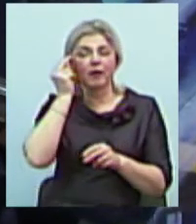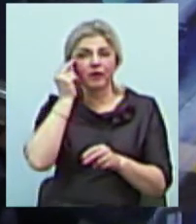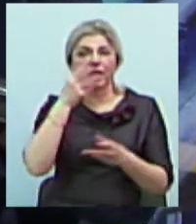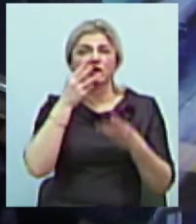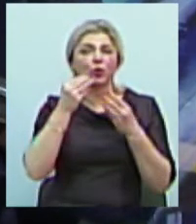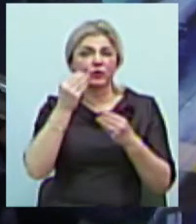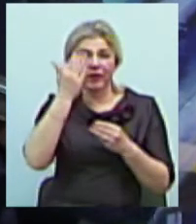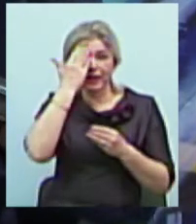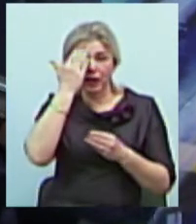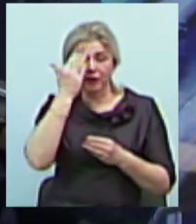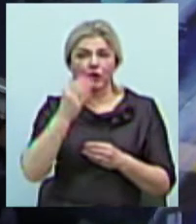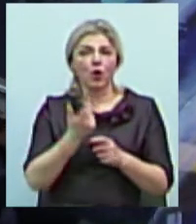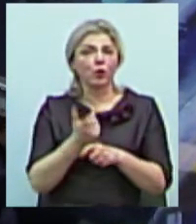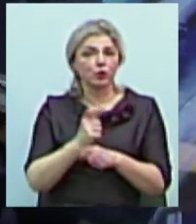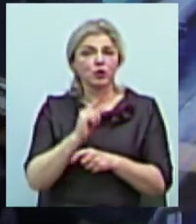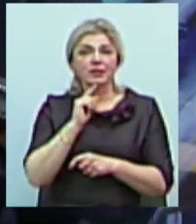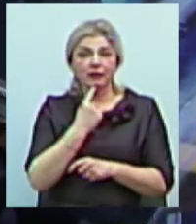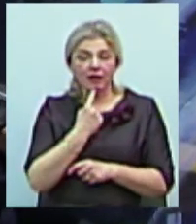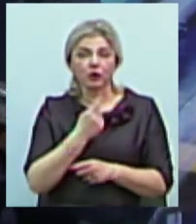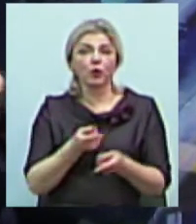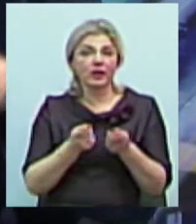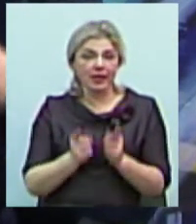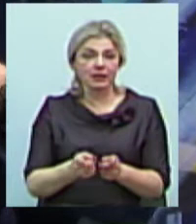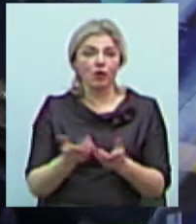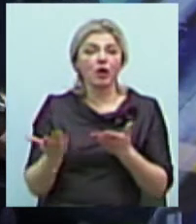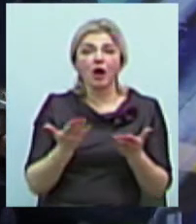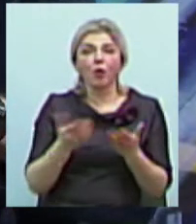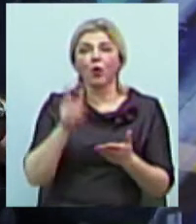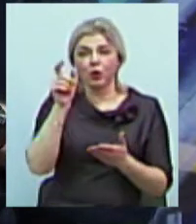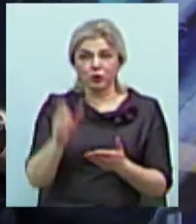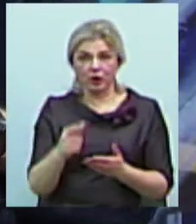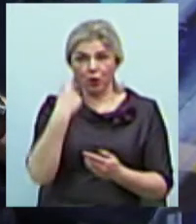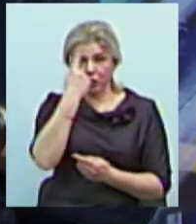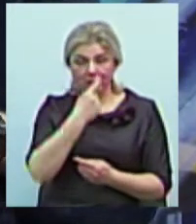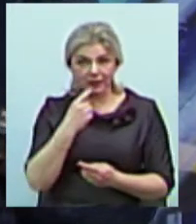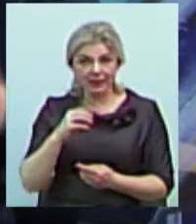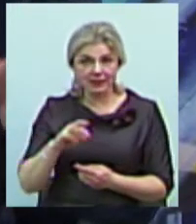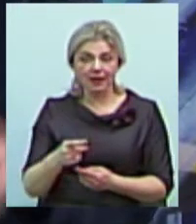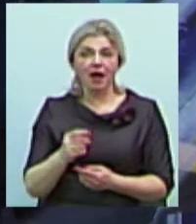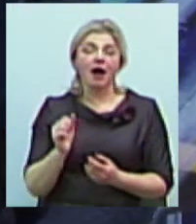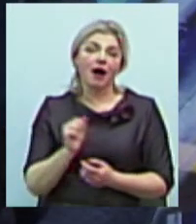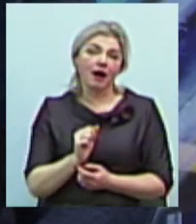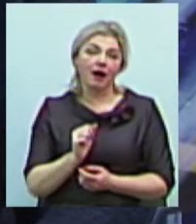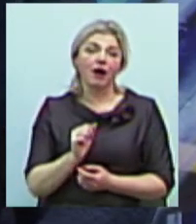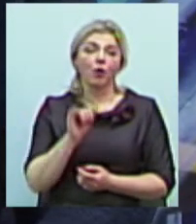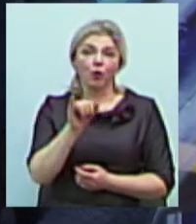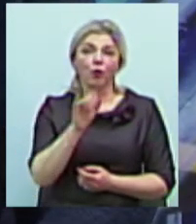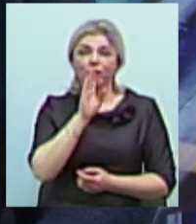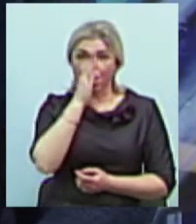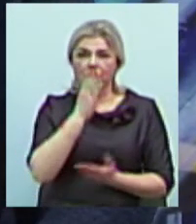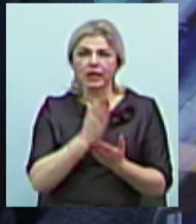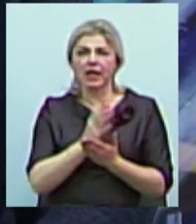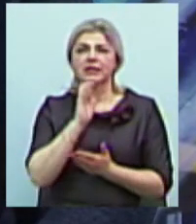інтелектом ще досить складно. Дійсно, якусь людську особистість. А там у ворога є досить